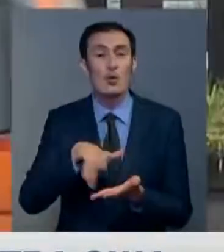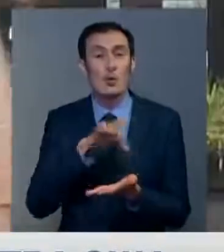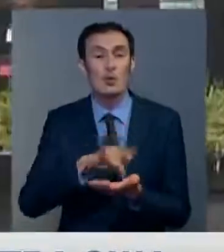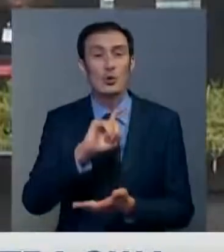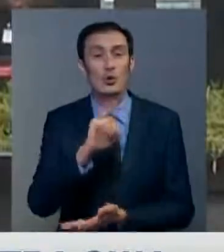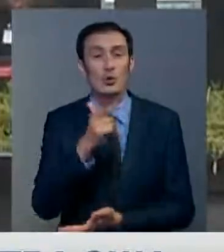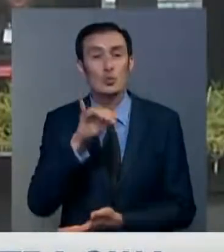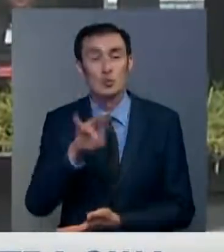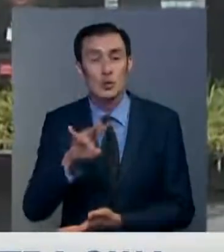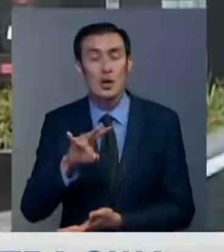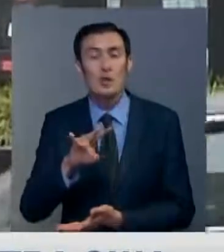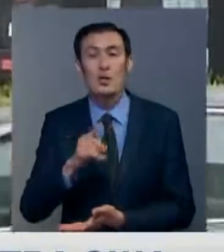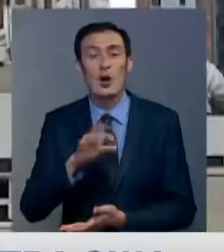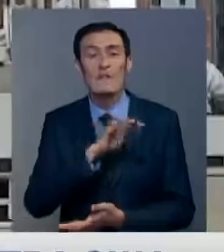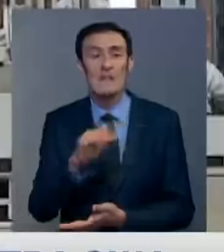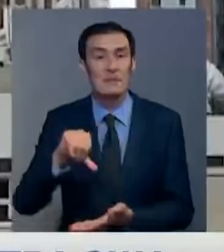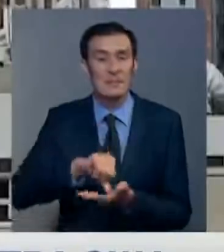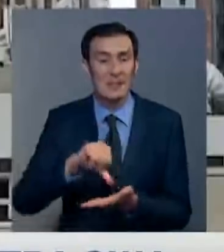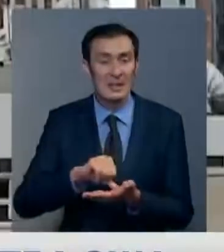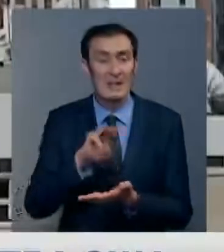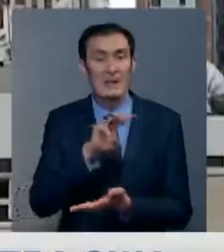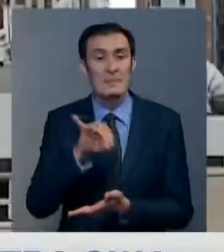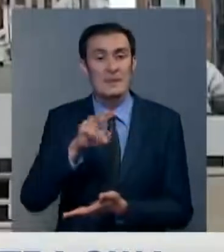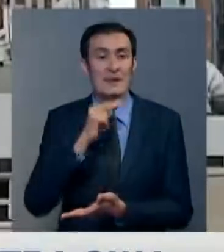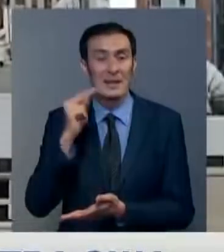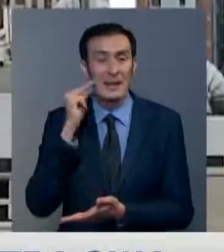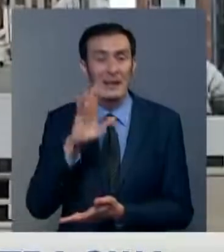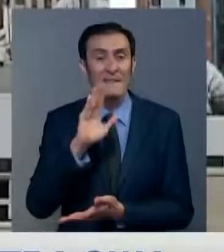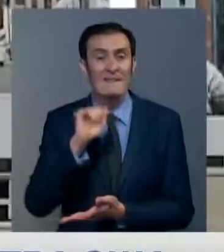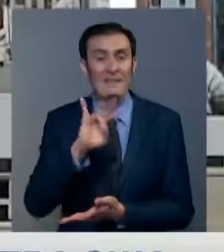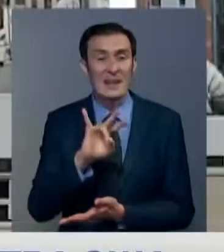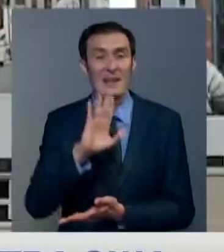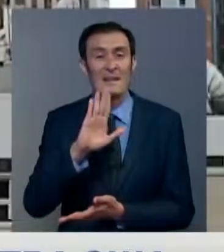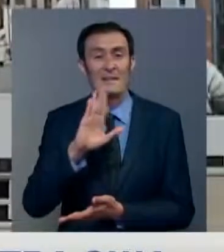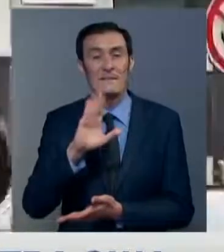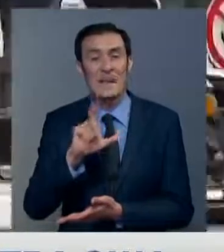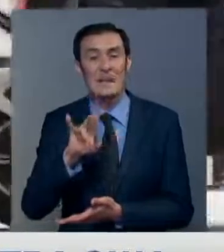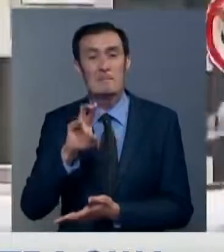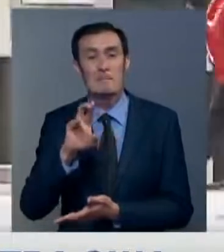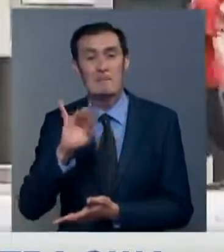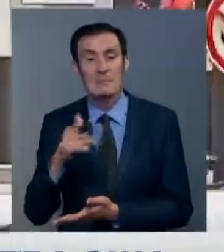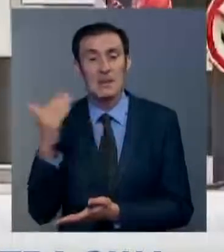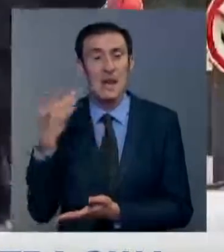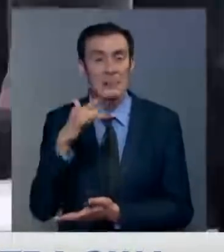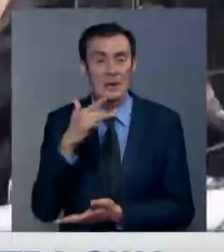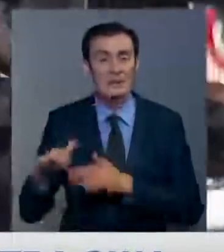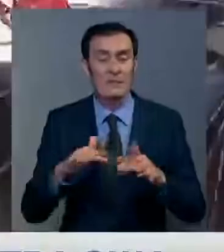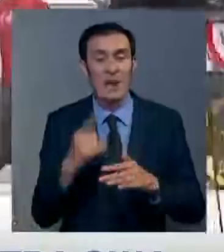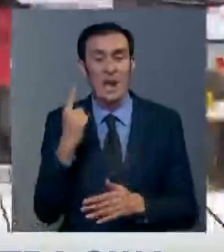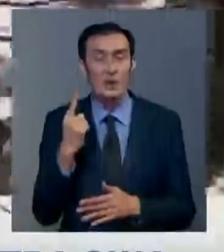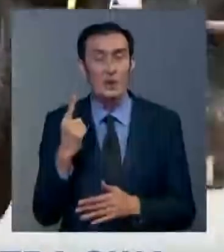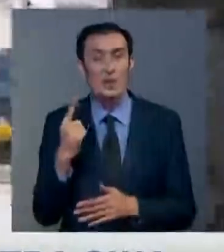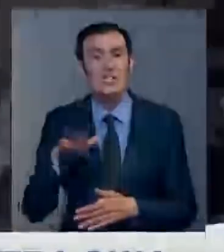комментируя произошедшее, официальный представитель МИДа КНР Ван Виньбинь назвал поступок американских властей односторонней